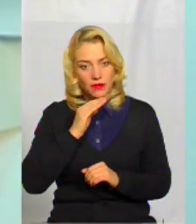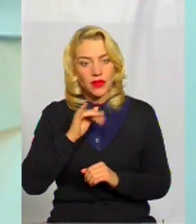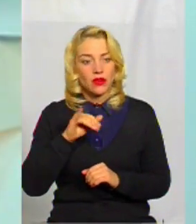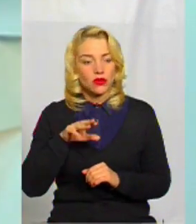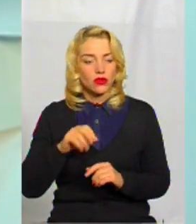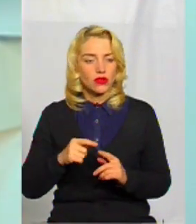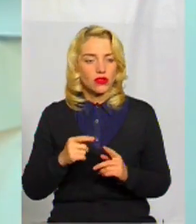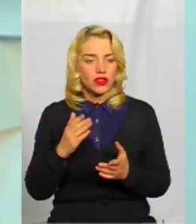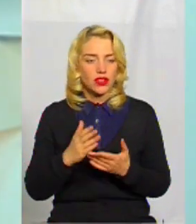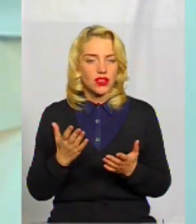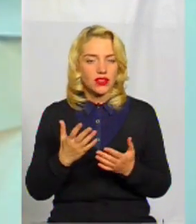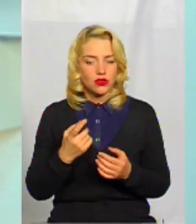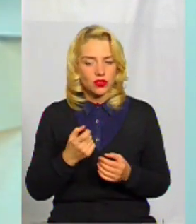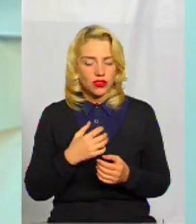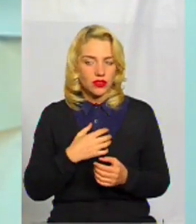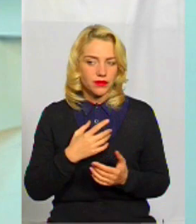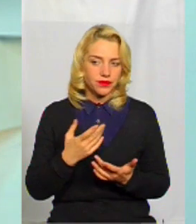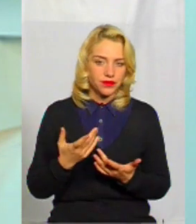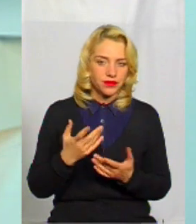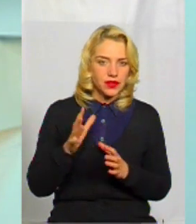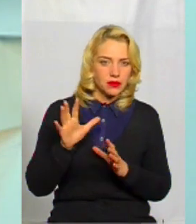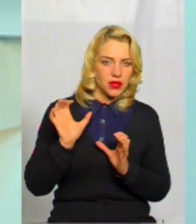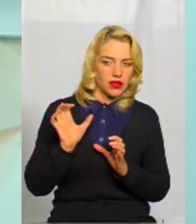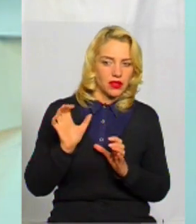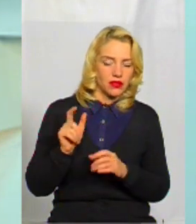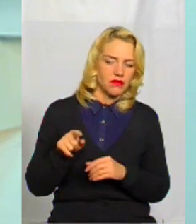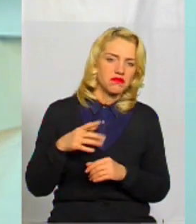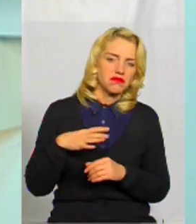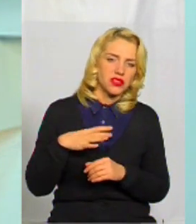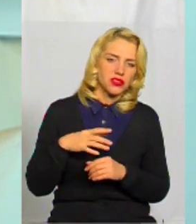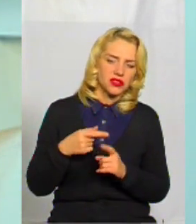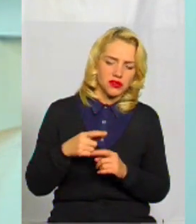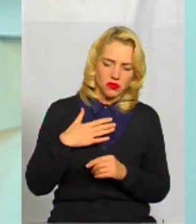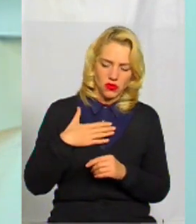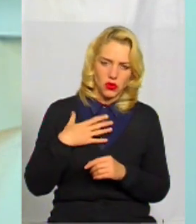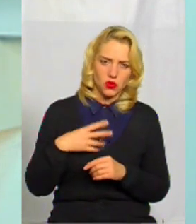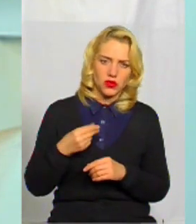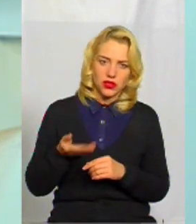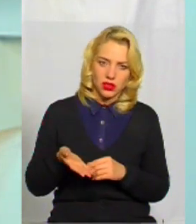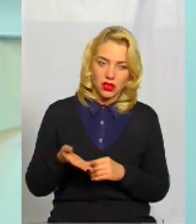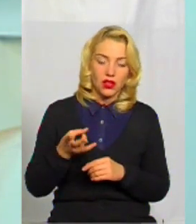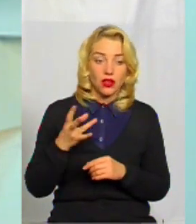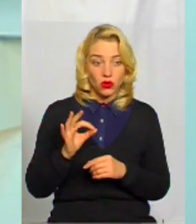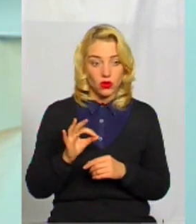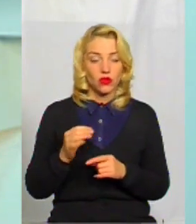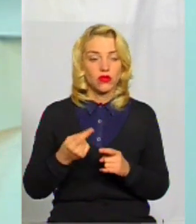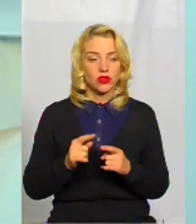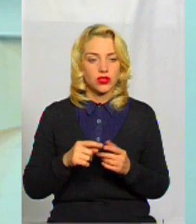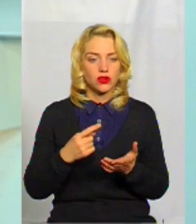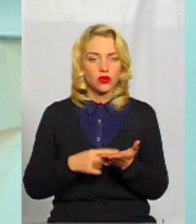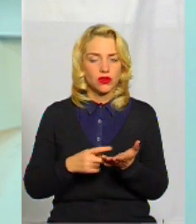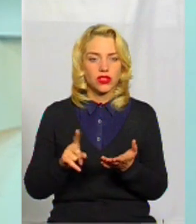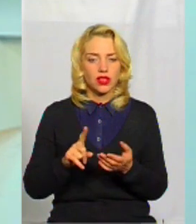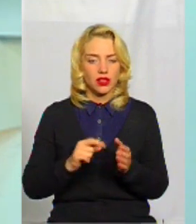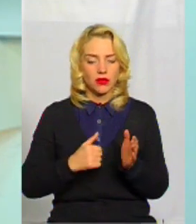є як трошки таке насторожене сприйняття, типу, навіщо це саме мої доньці, наприклад. Але якраз оці доводи,